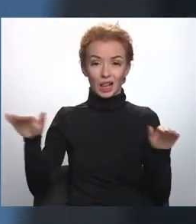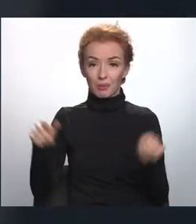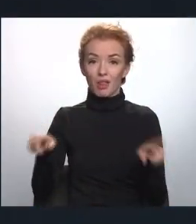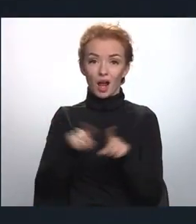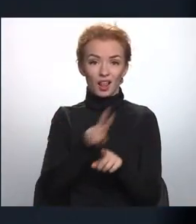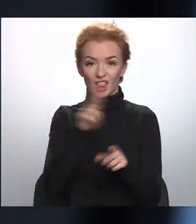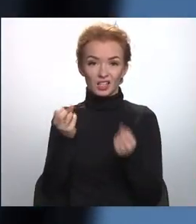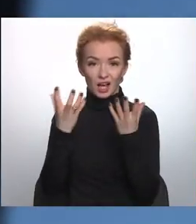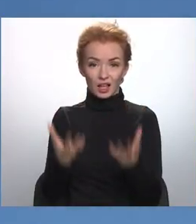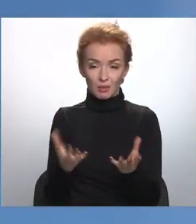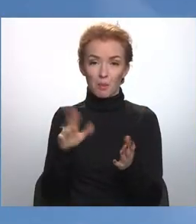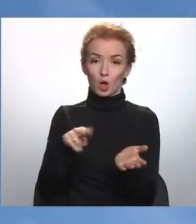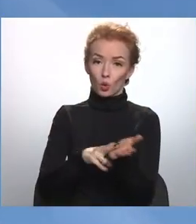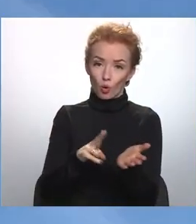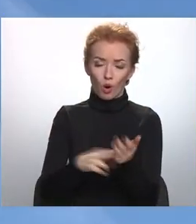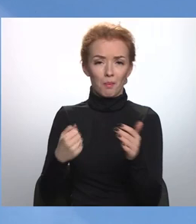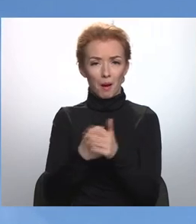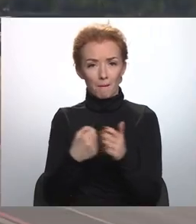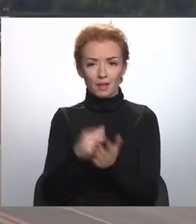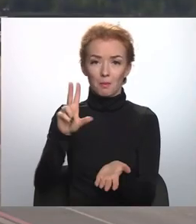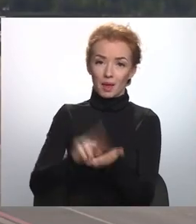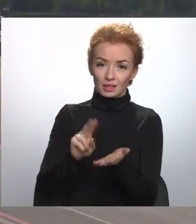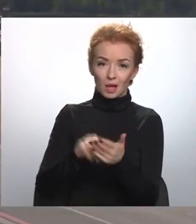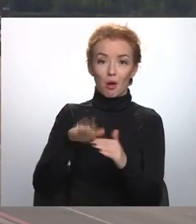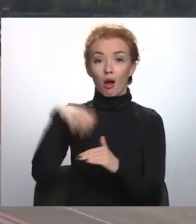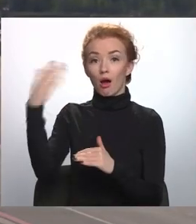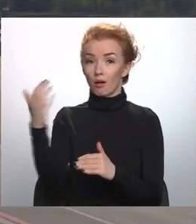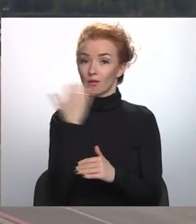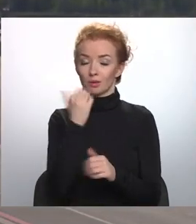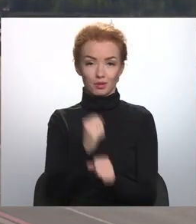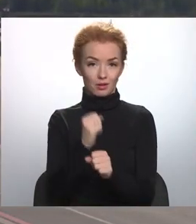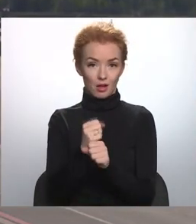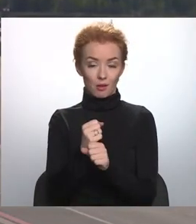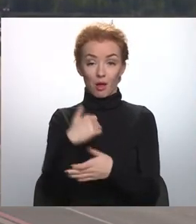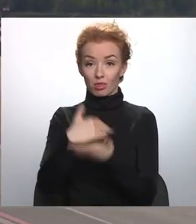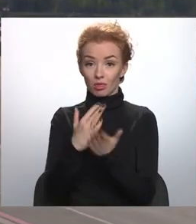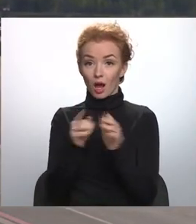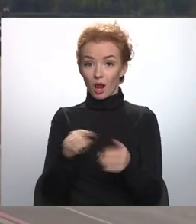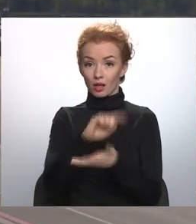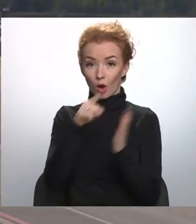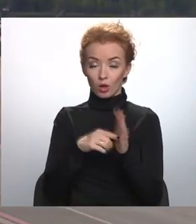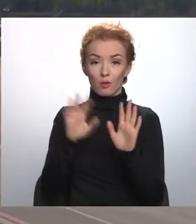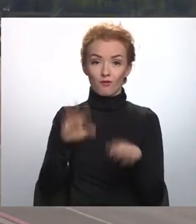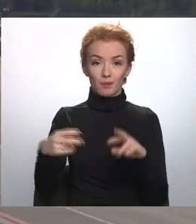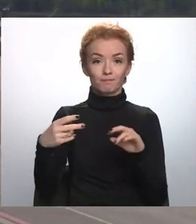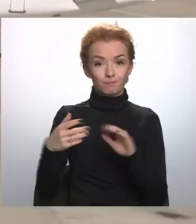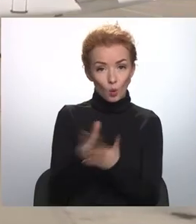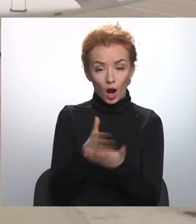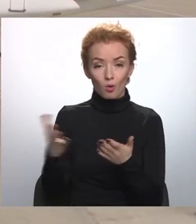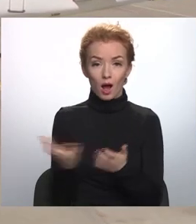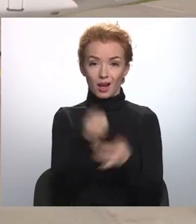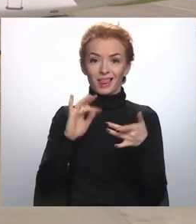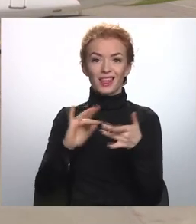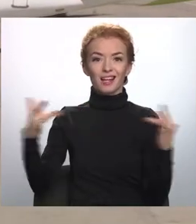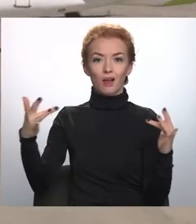arī neskaidrība ar nodokļiem, pabalstiem un pensijām pārobežu darbā. Daļ no jautājumiem varētu risināt digitālā vīze, pie kuras izstrādes